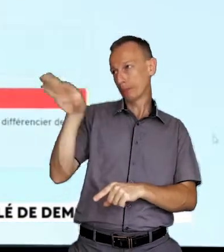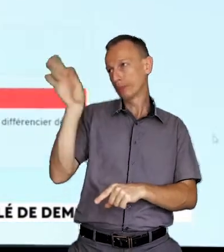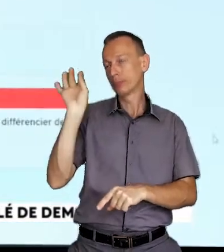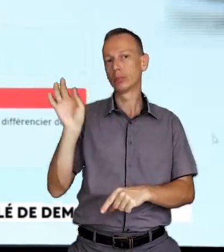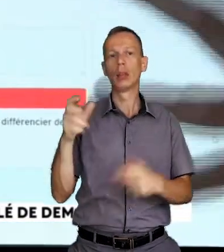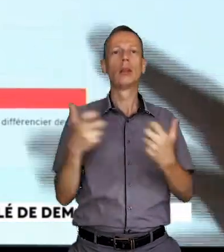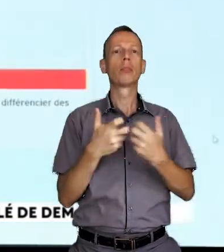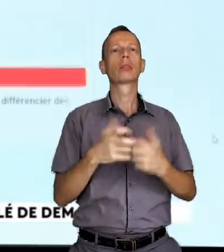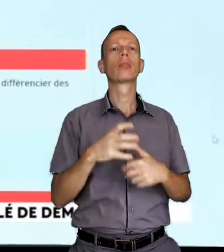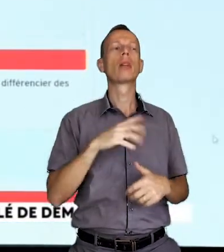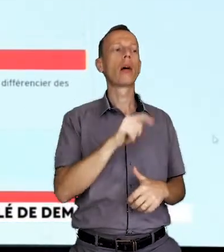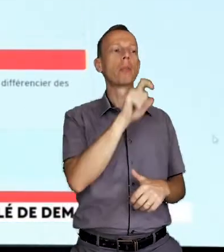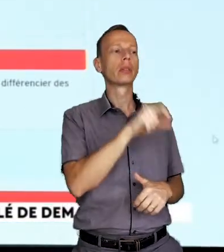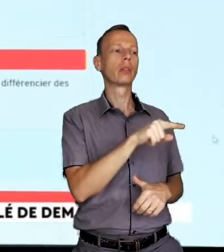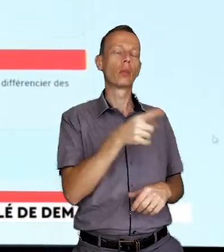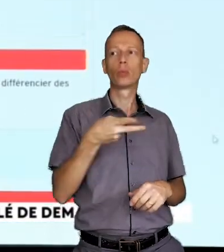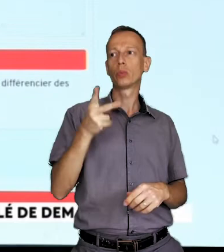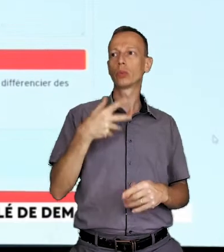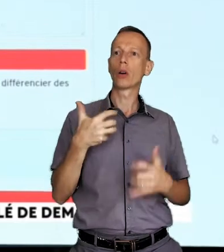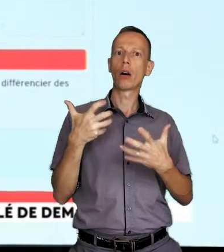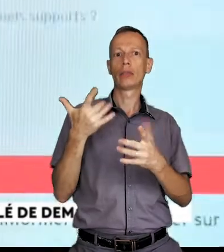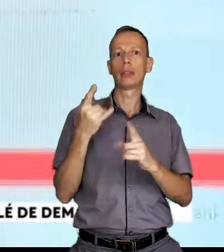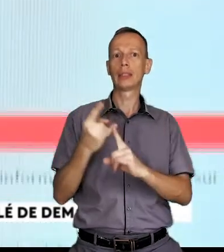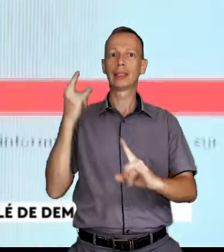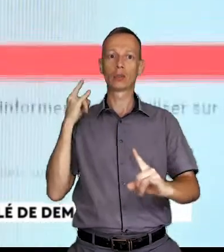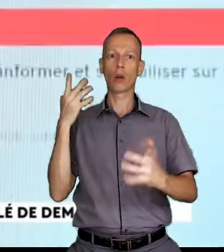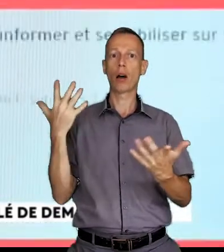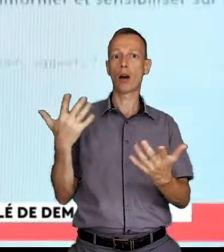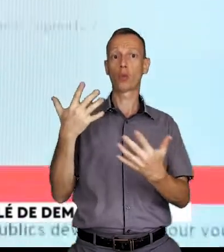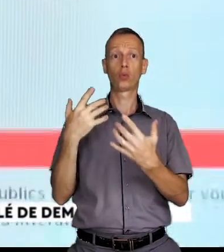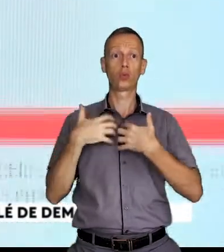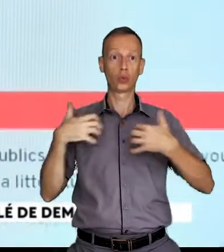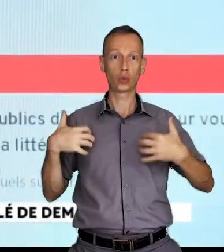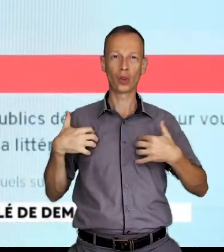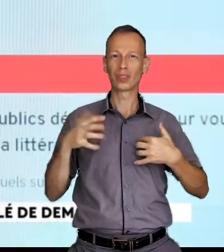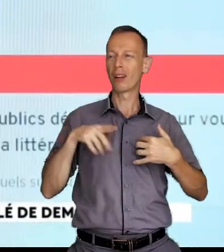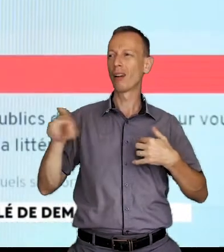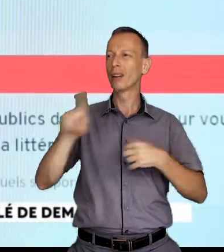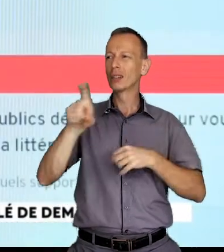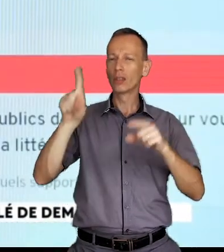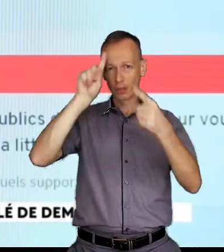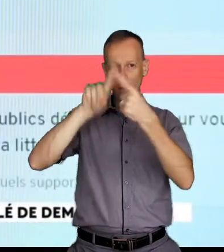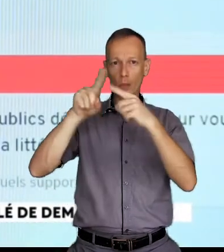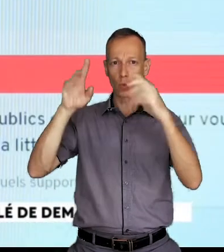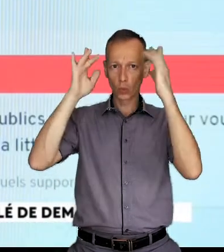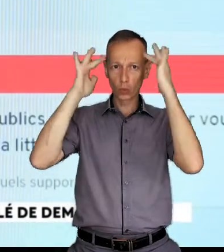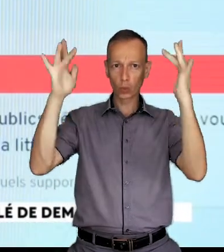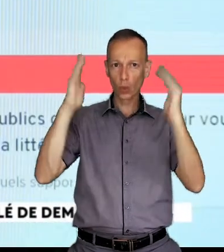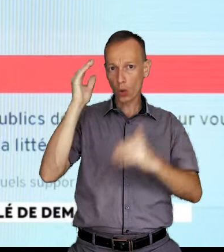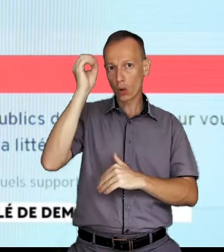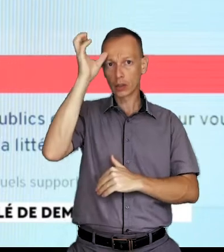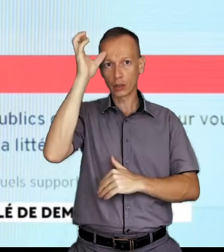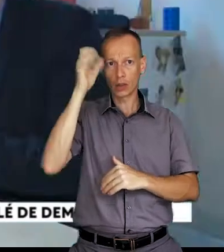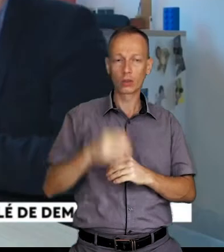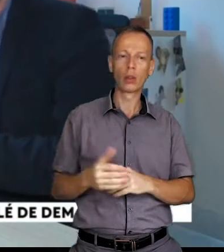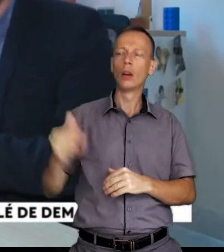exprimez-vous sur ce qui compte vraiment pour vous. Une personne qui va nous demander davantage de programmes sur l'histoire ou la science, le fera dans la question sur la culture et